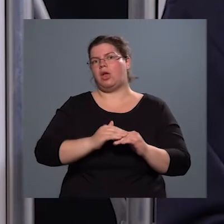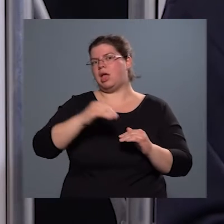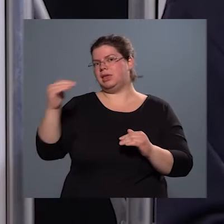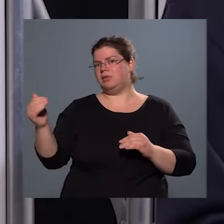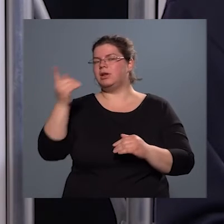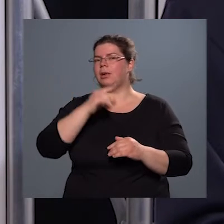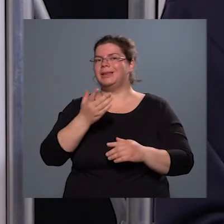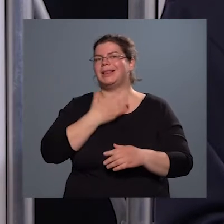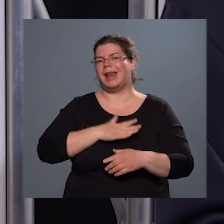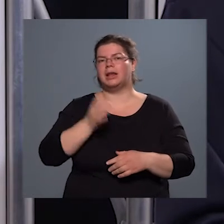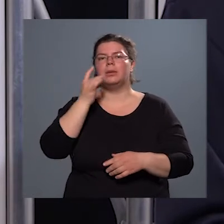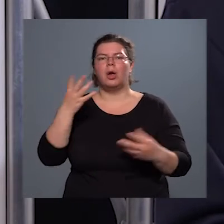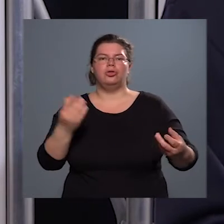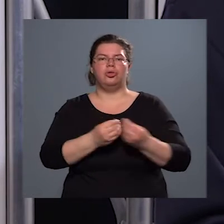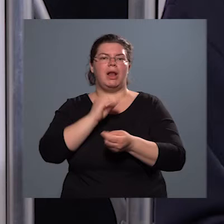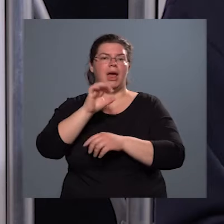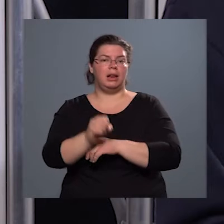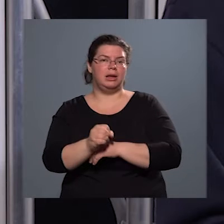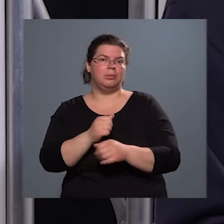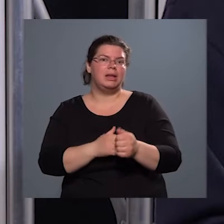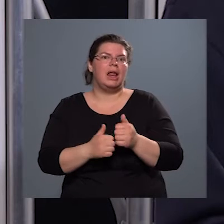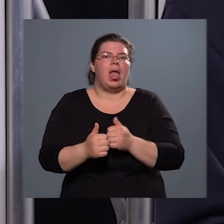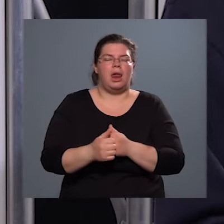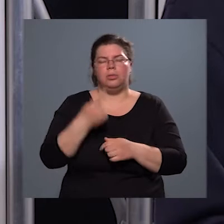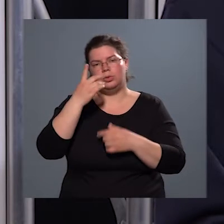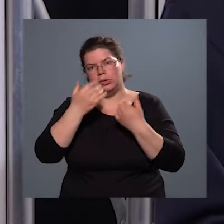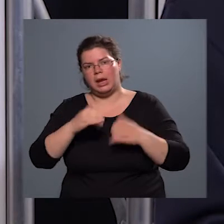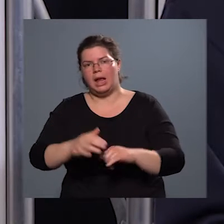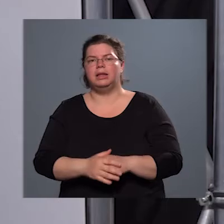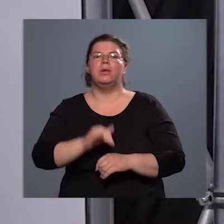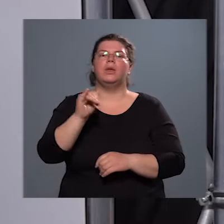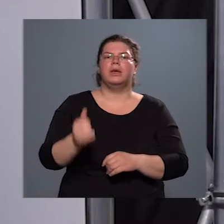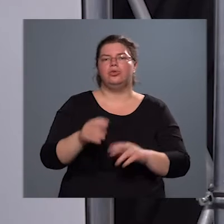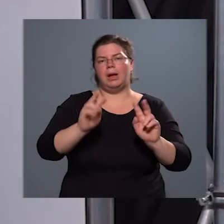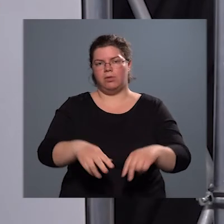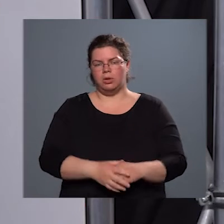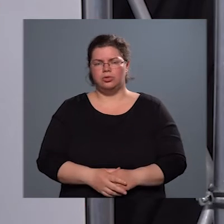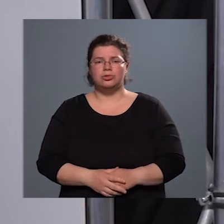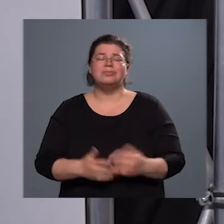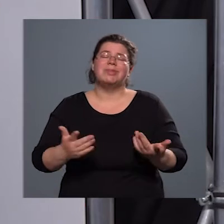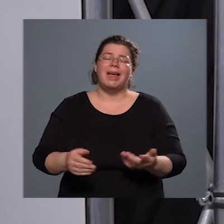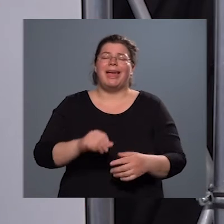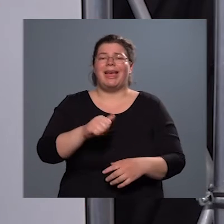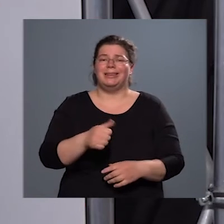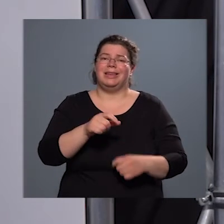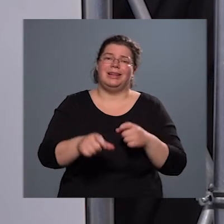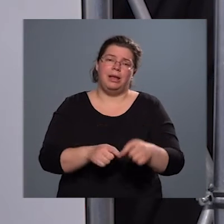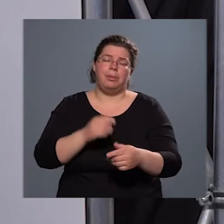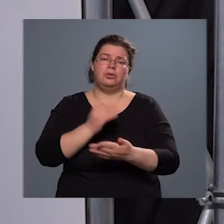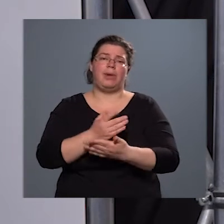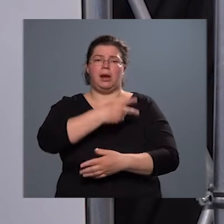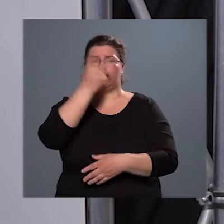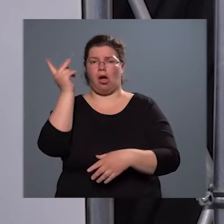szeretnénk a Bajcsival elérni, az minél hamarabb elindulhasson és megvalósulhasson. Nyilván egyik lépése már a